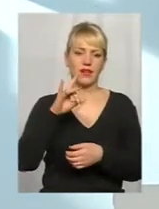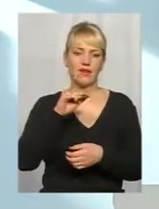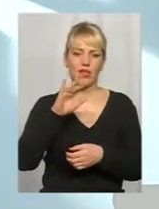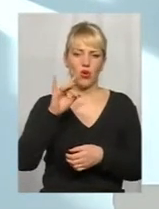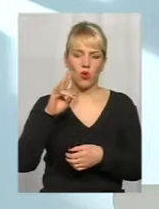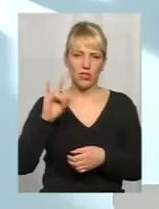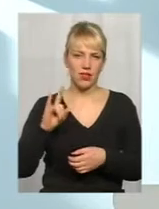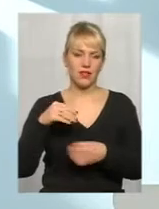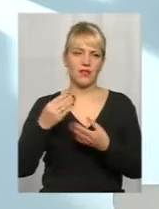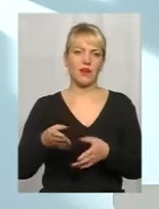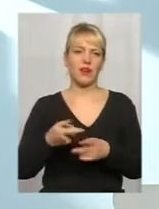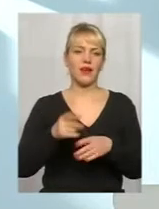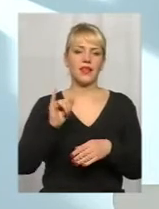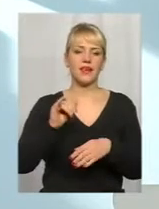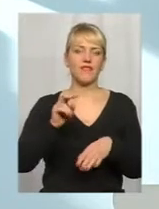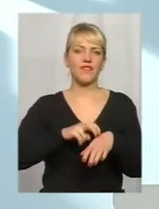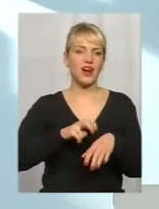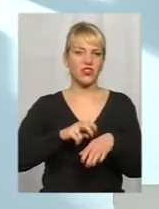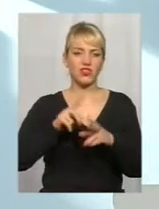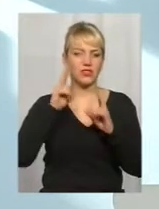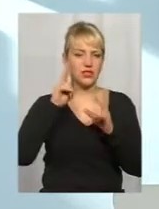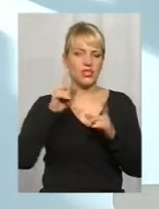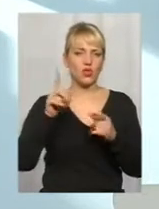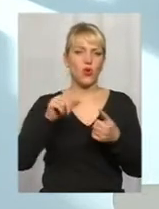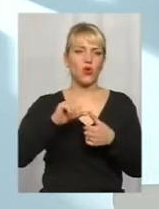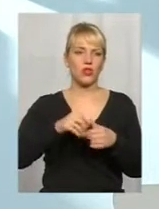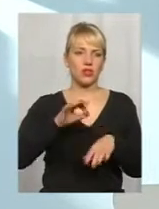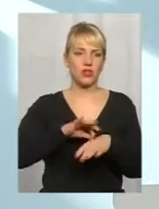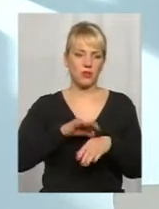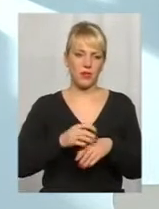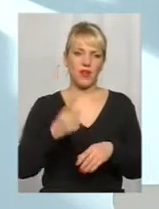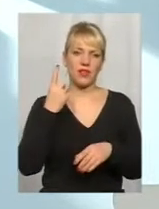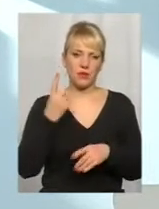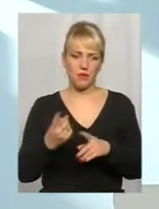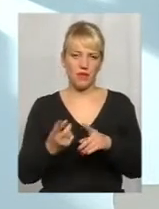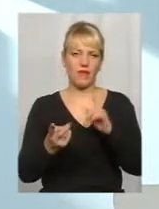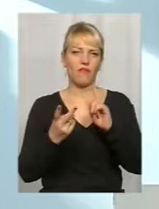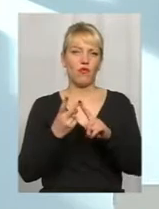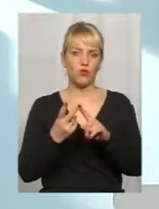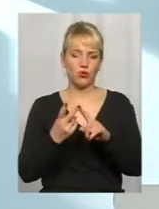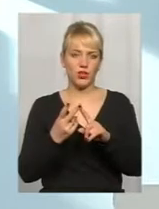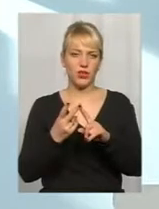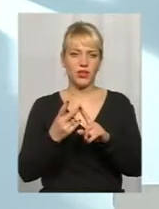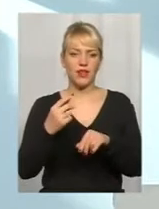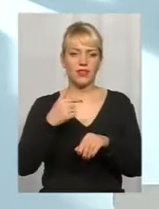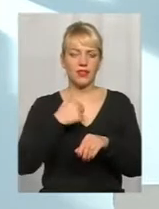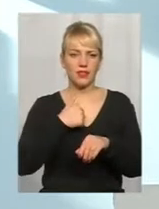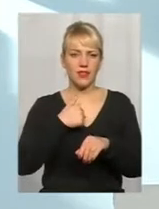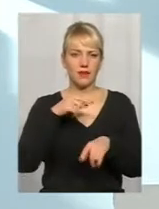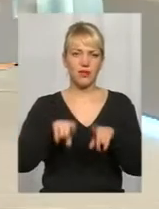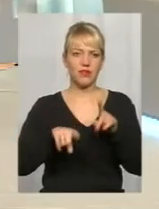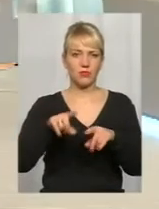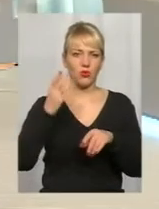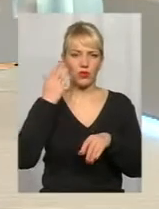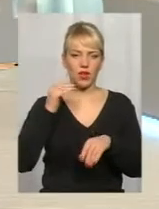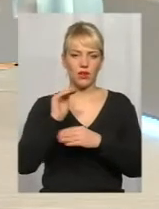не мог знать что это хроническое развитие заболевания, это первое. во-вторых, нам очень редко, уже когда-либо нас